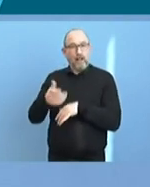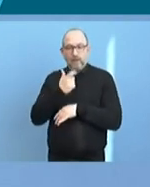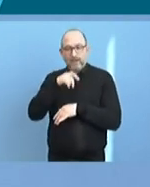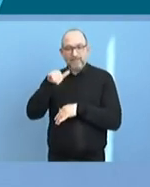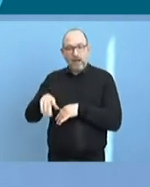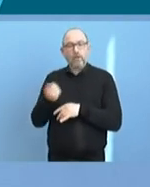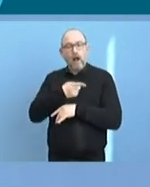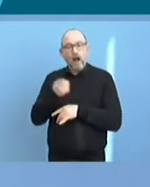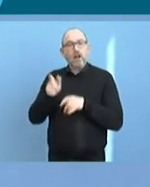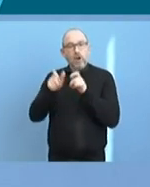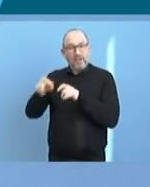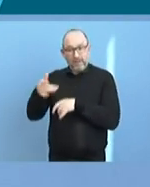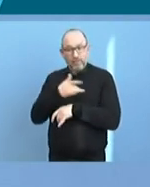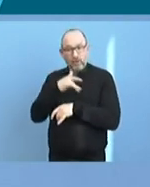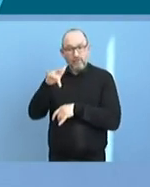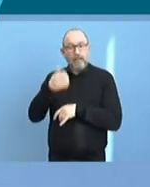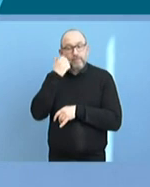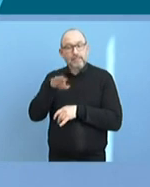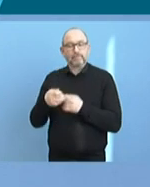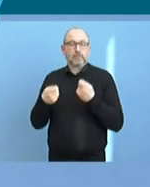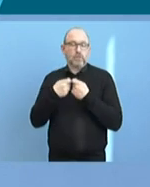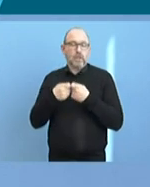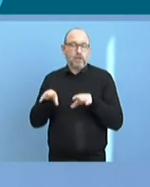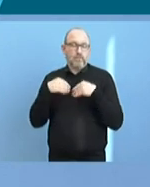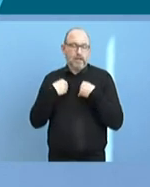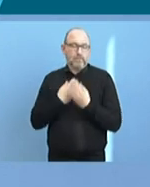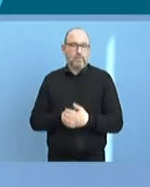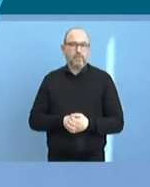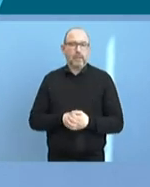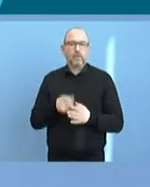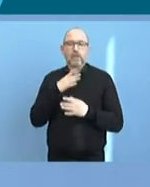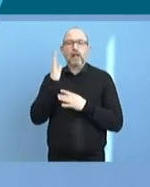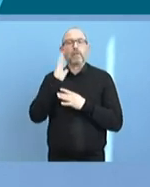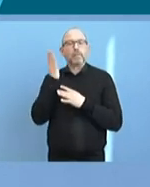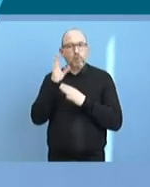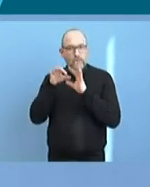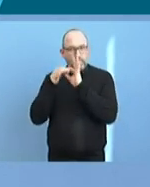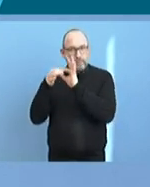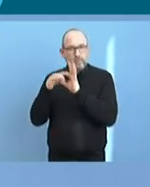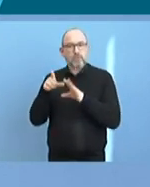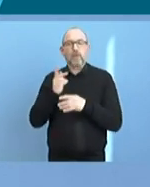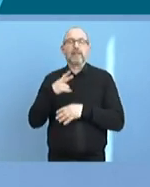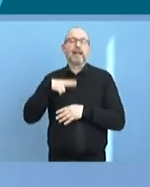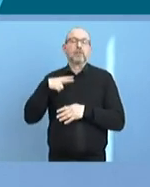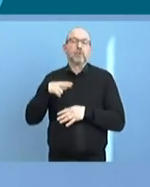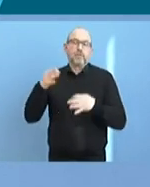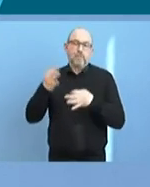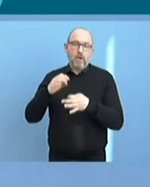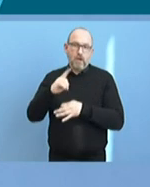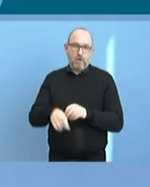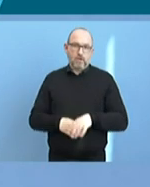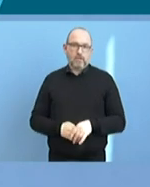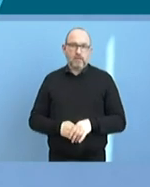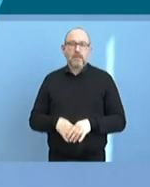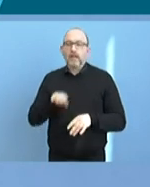auf, die betroffen sind, in Kontakt zu treten, mit den Botschaften vor Ort und auch Geduld mitzubringen. Wie Sie sich vorstellen können, sind das zum Teil sehr